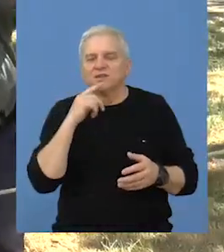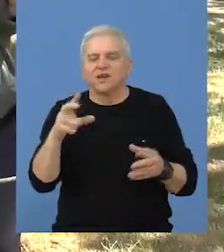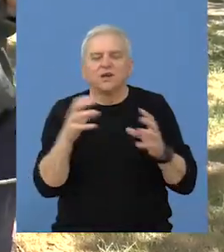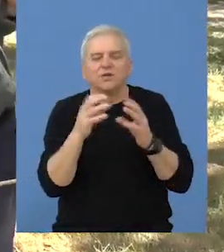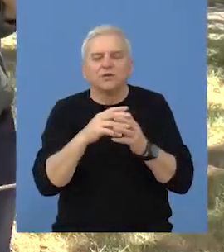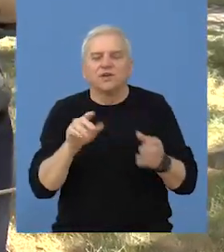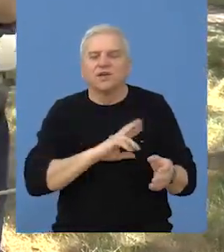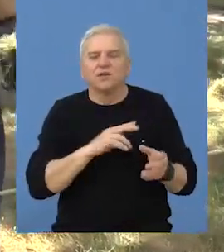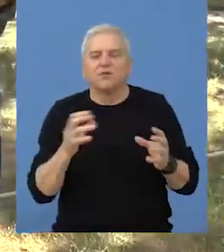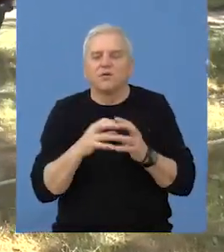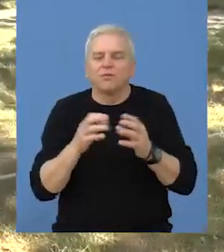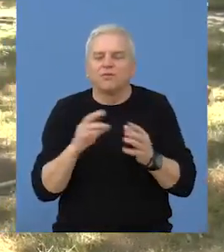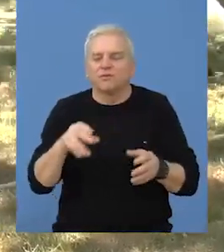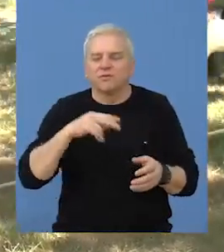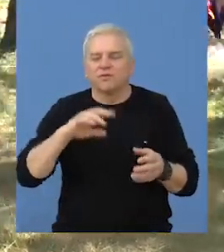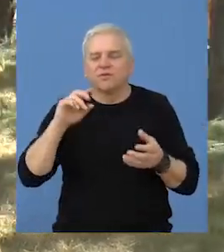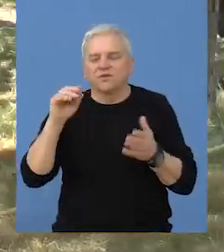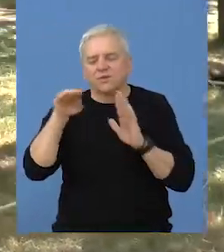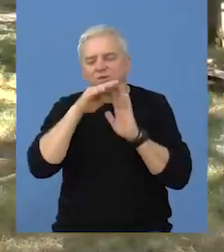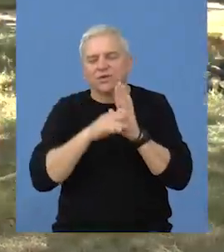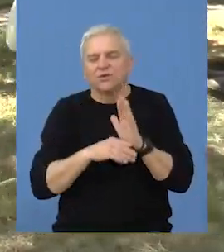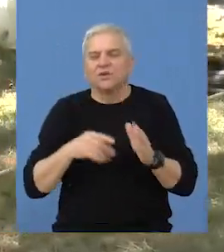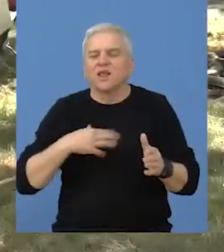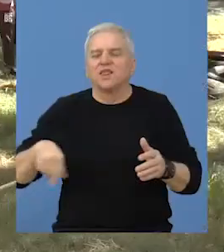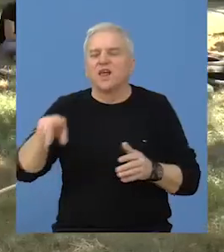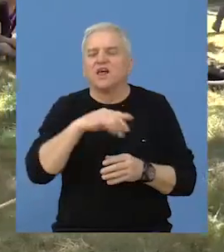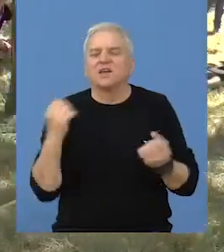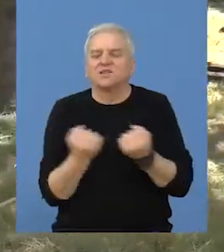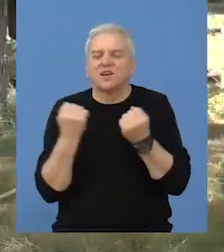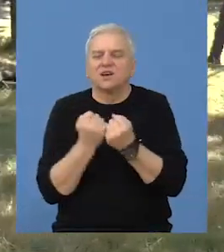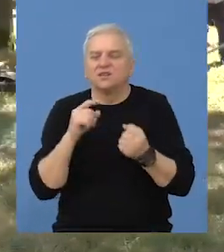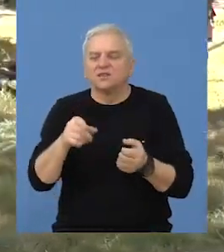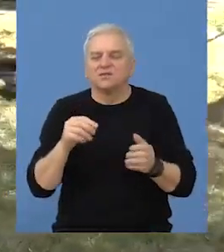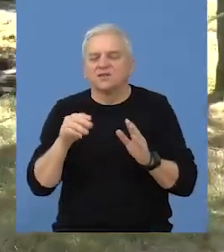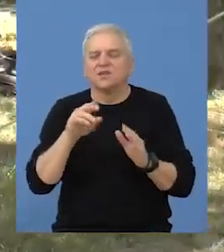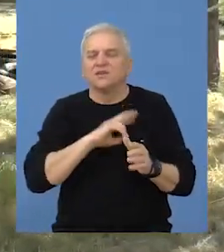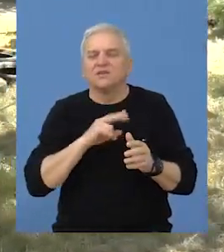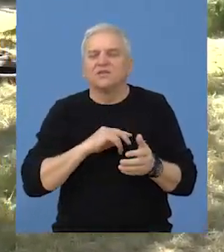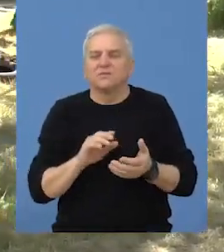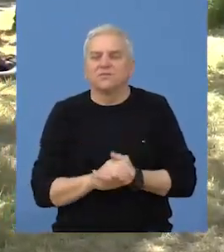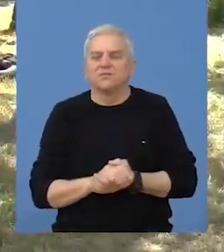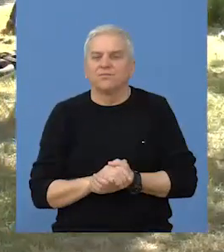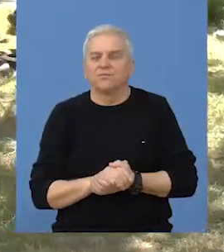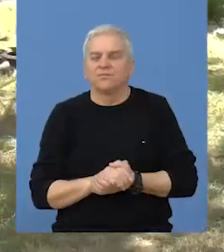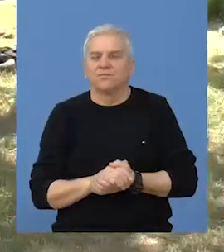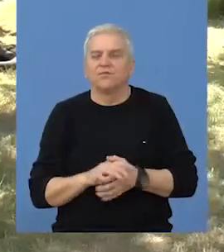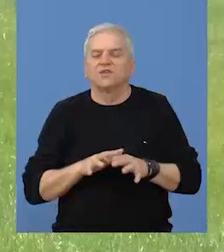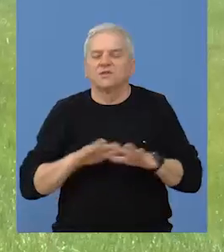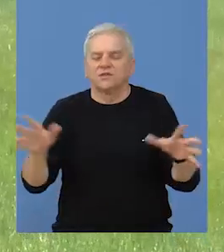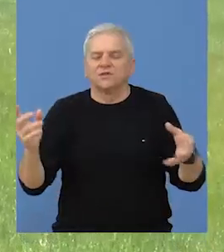U ove kategorije ima potrebe izbog savlađivanja programa zato što naš program je jako